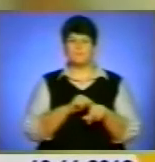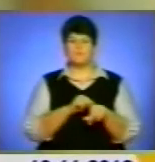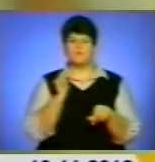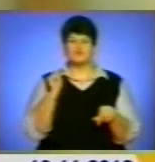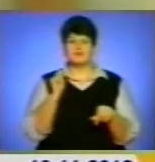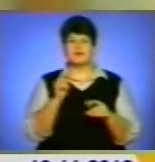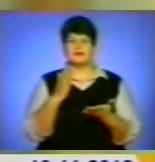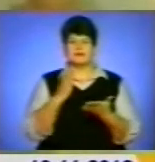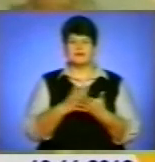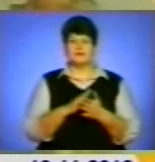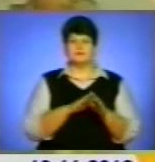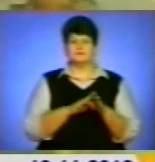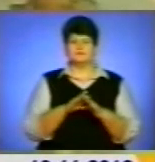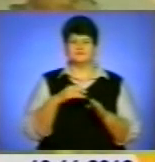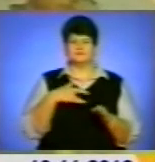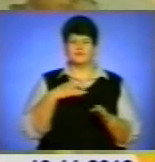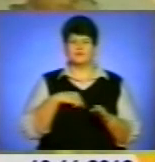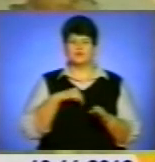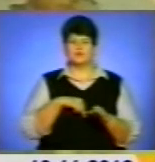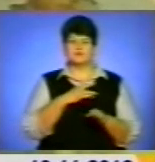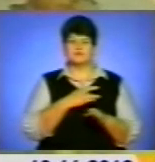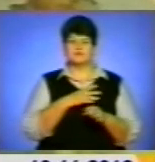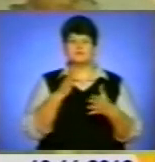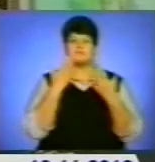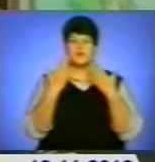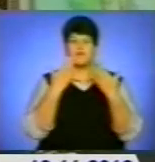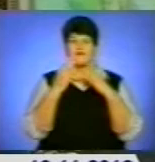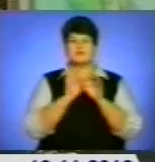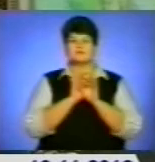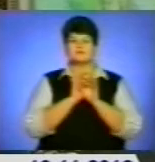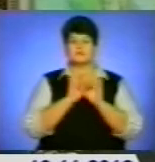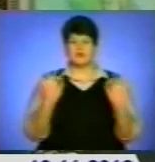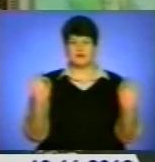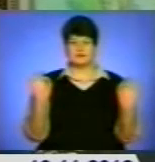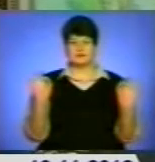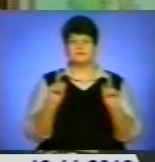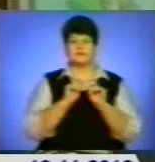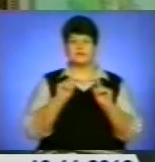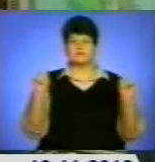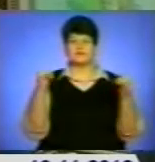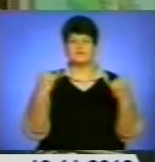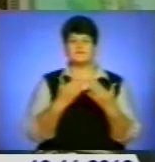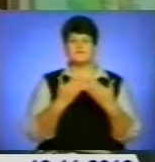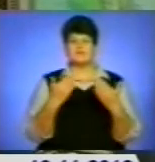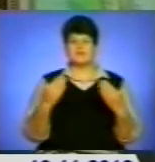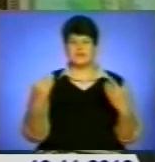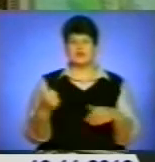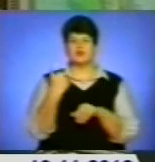які переповнювали душу у мить спілкування з прекрасним. Несподівана виставка, але основне, що